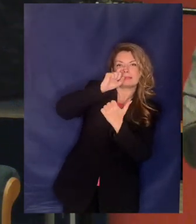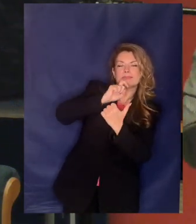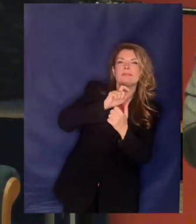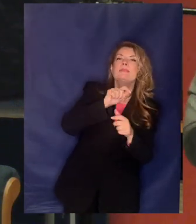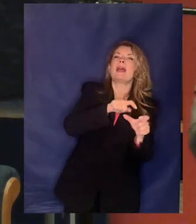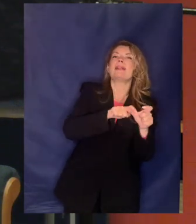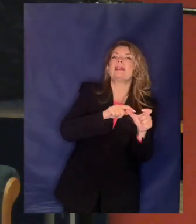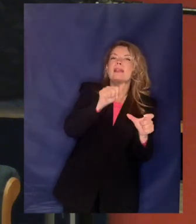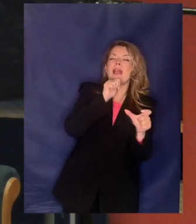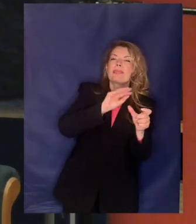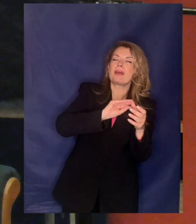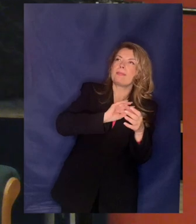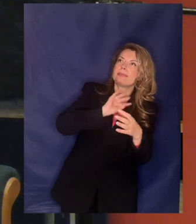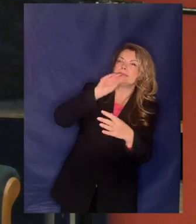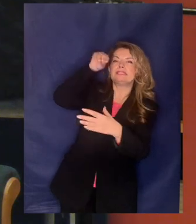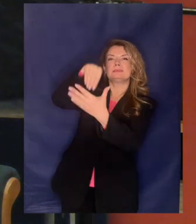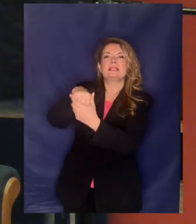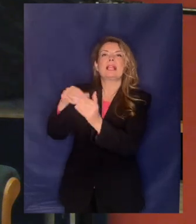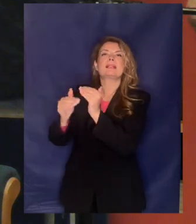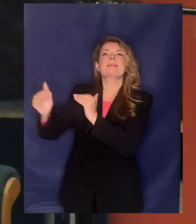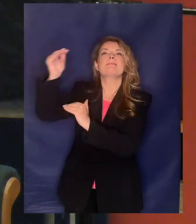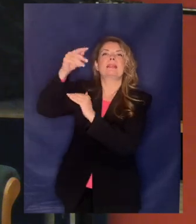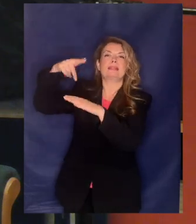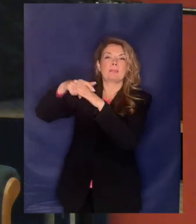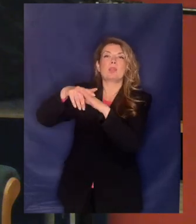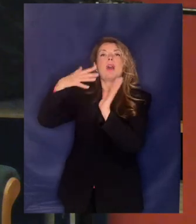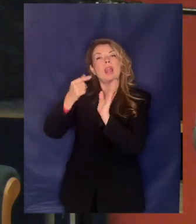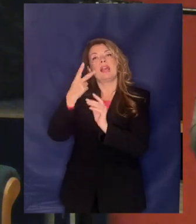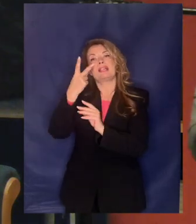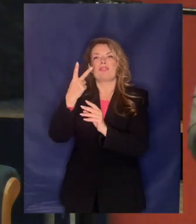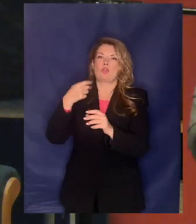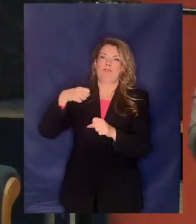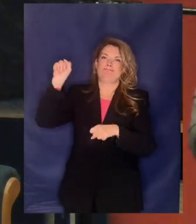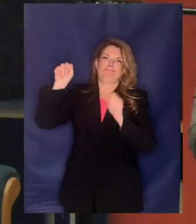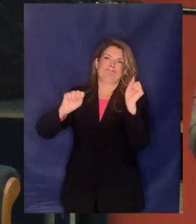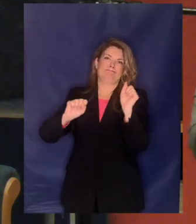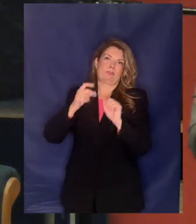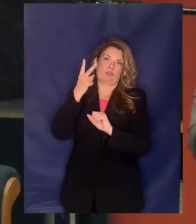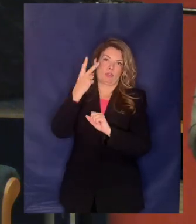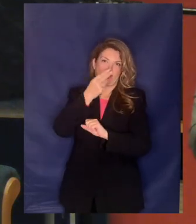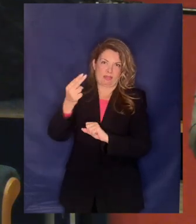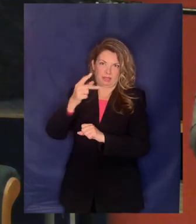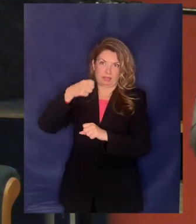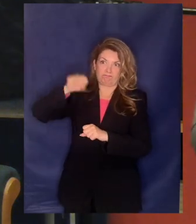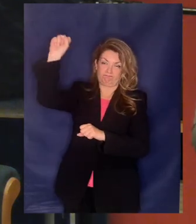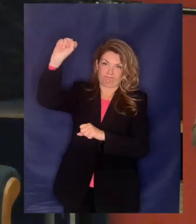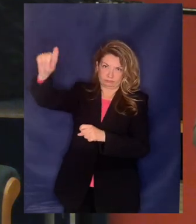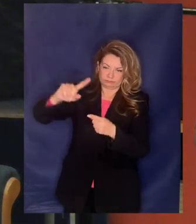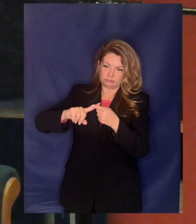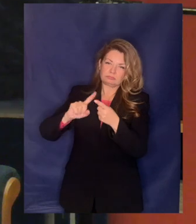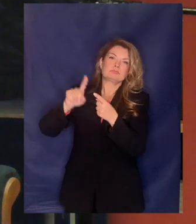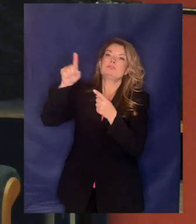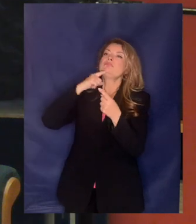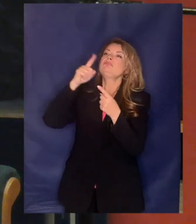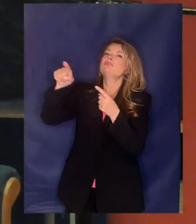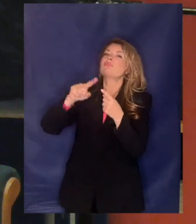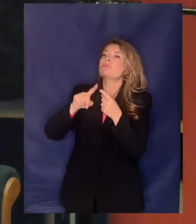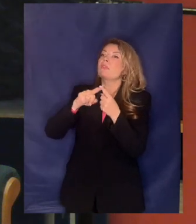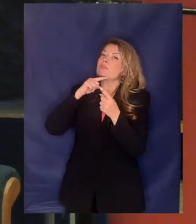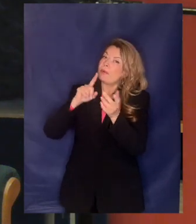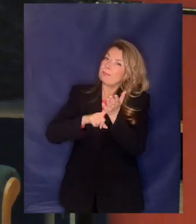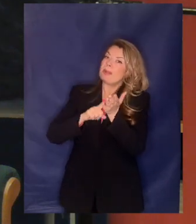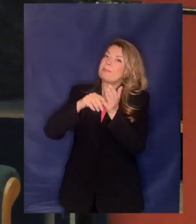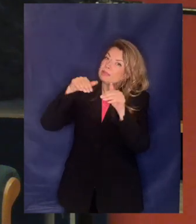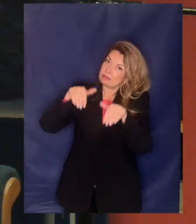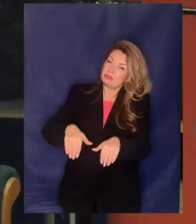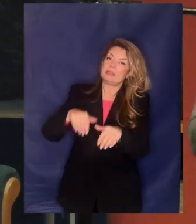δύο θα έλεγα ενιστάσεις ότι θα πρέπει να τηρείται το Σύνταγμα αλλά και